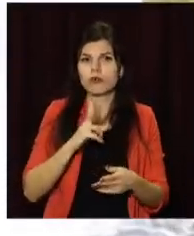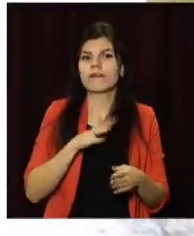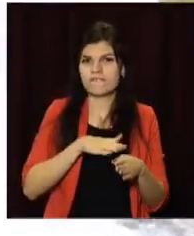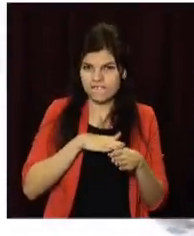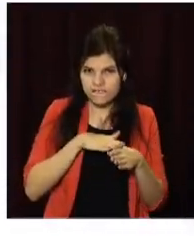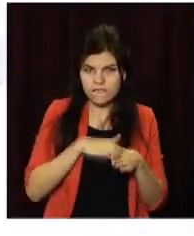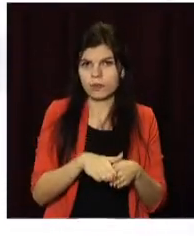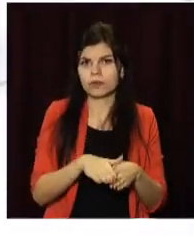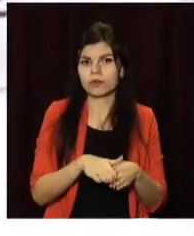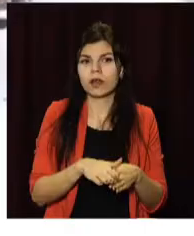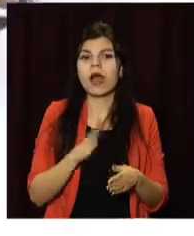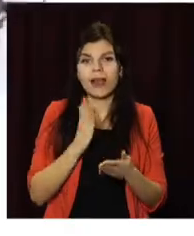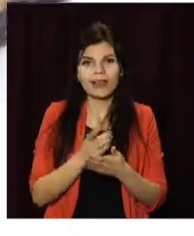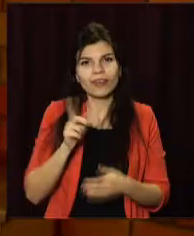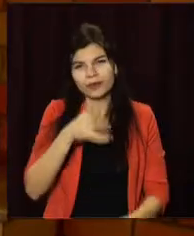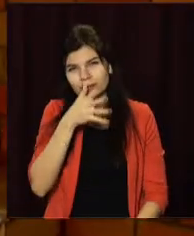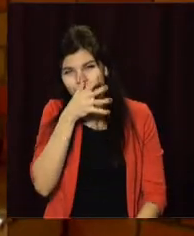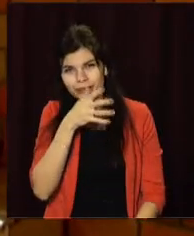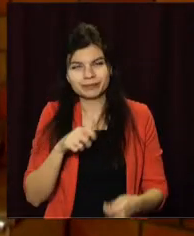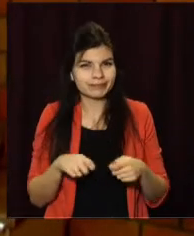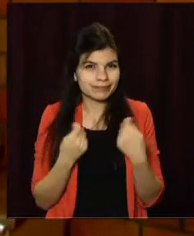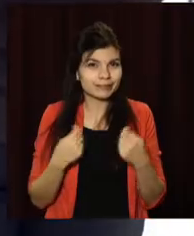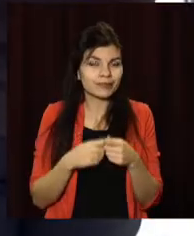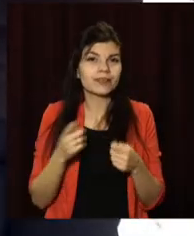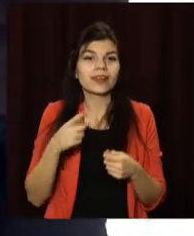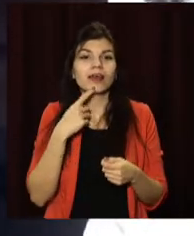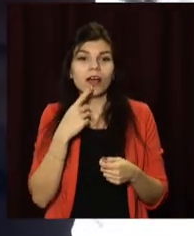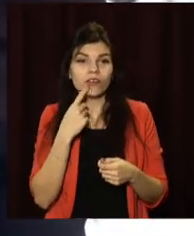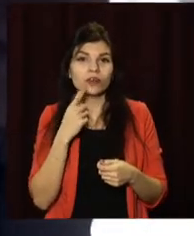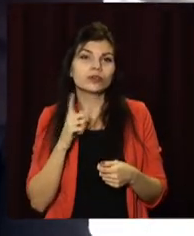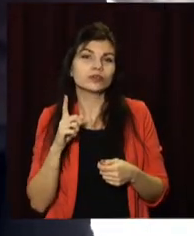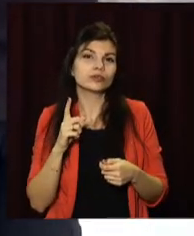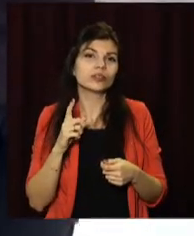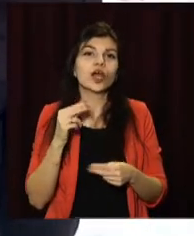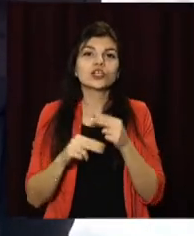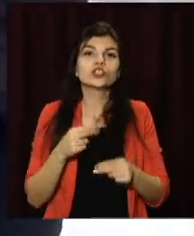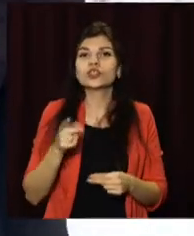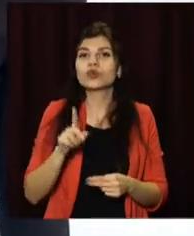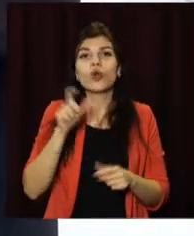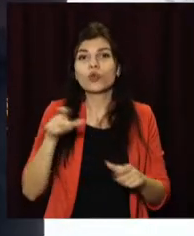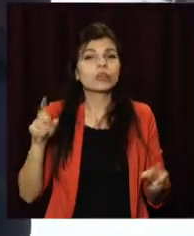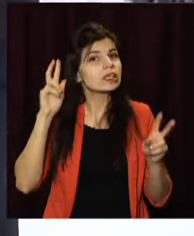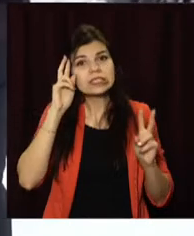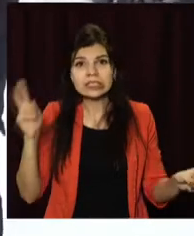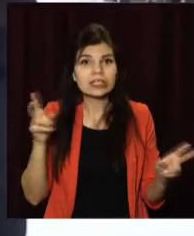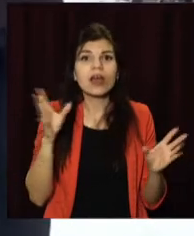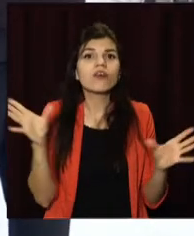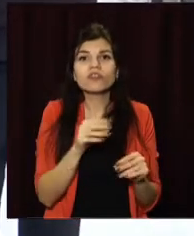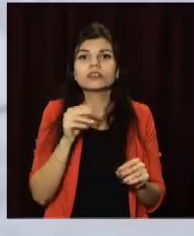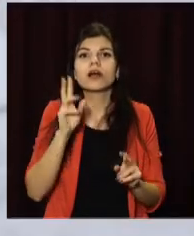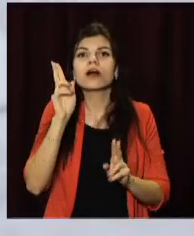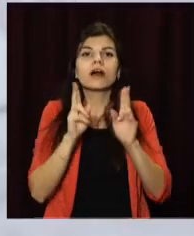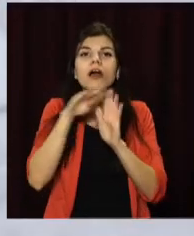є й ті, хто обмеження порушує. Мовляв, порушення здебільшого через те, що люди не знають достеменно всі карантинні заборони.